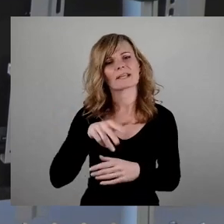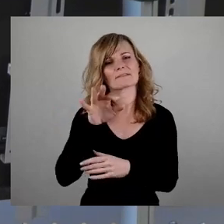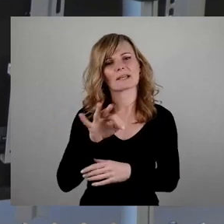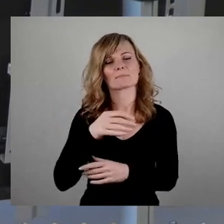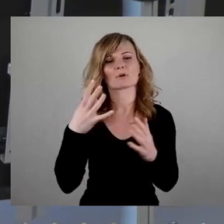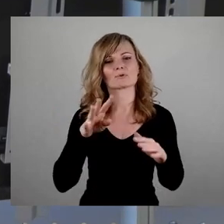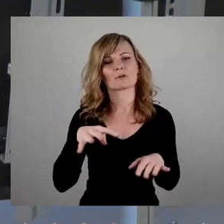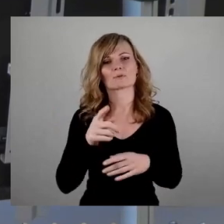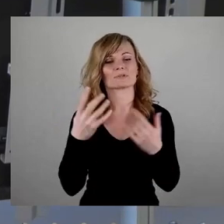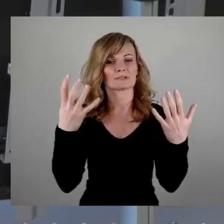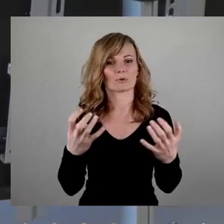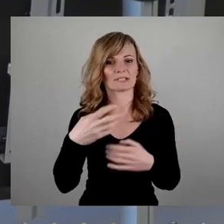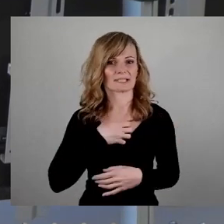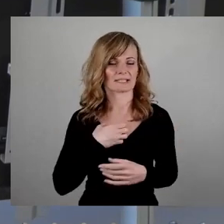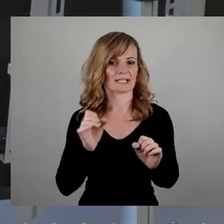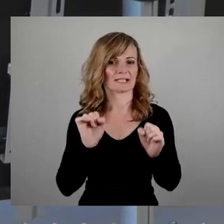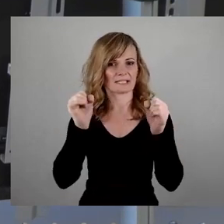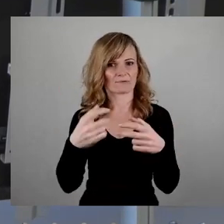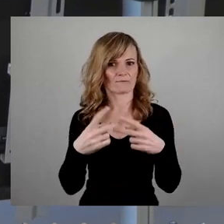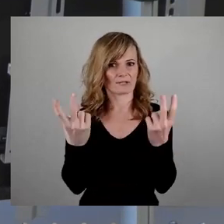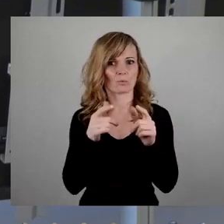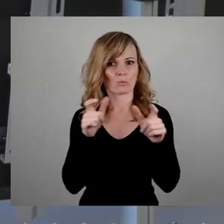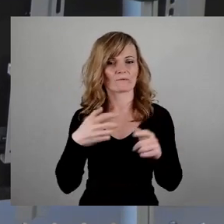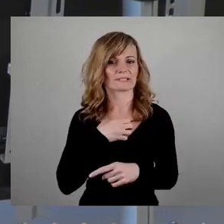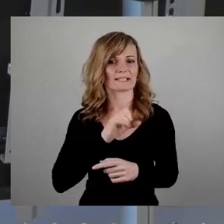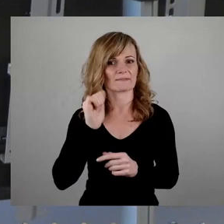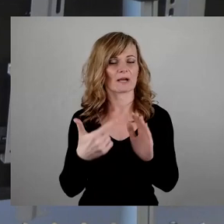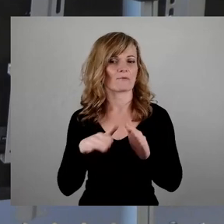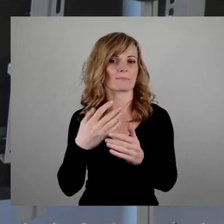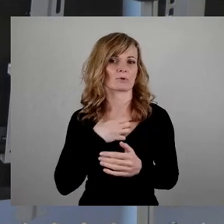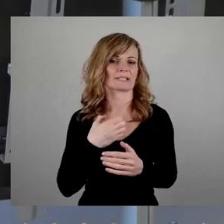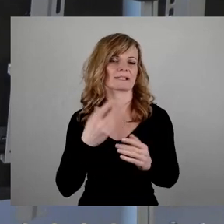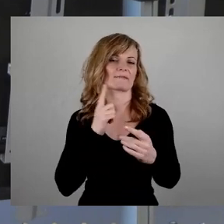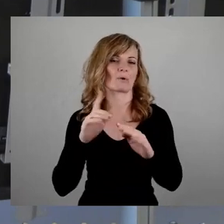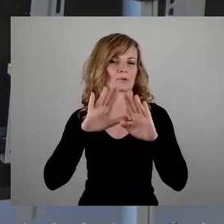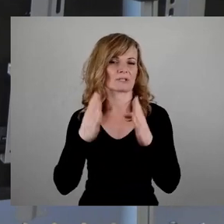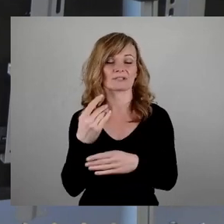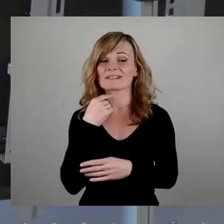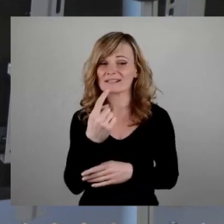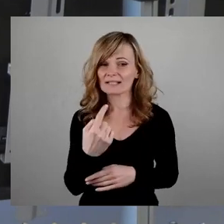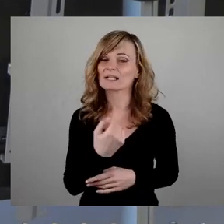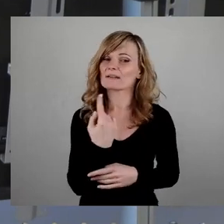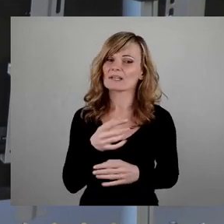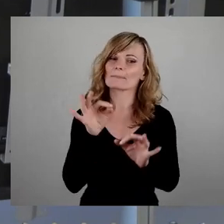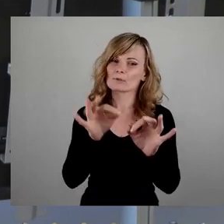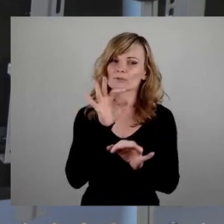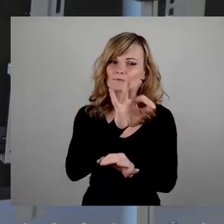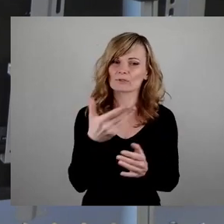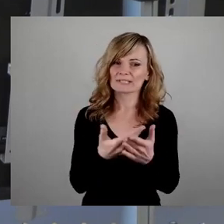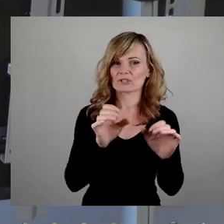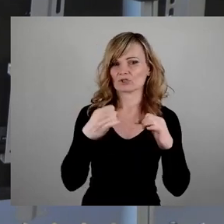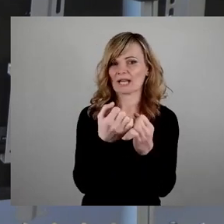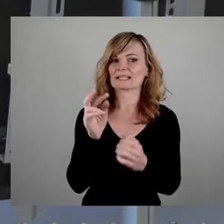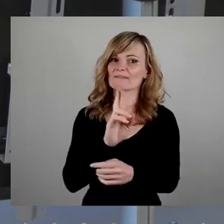Dresdner Initiative den Ruf aus Dresden zum Wiederaufbau der Dresdner Frauenkirche mit den Worten, Zitat, wir wenden uns besonders an die Staaten, den Zweiten